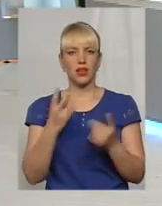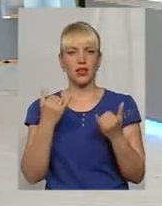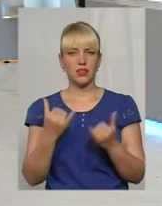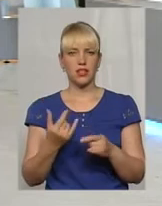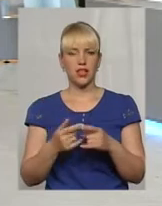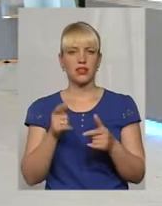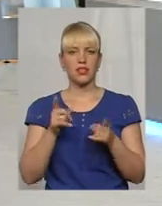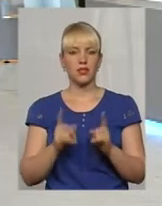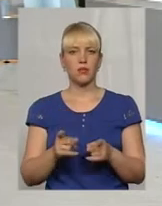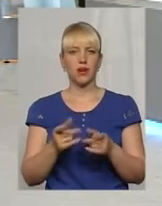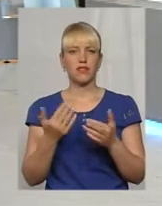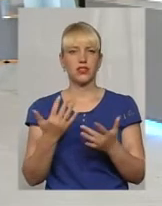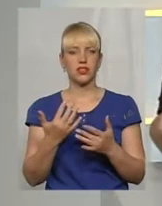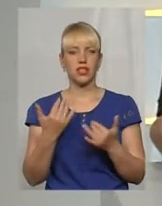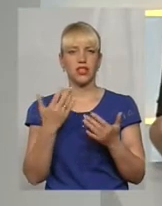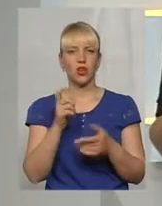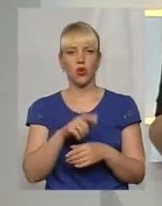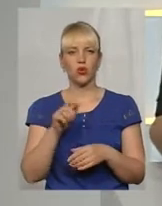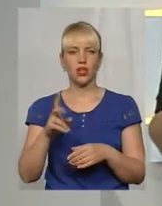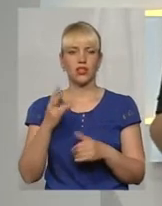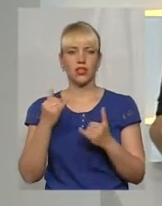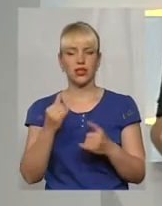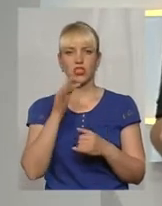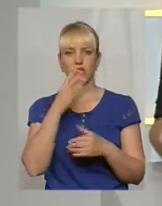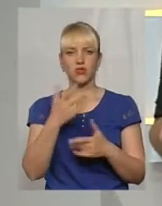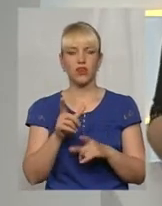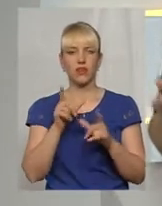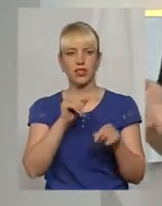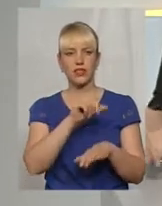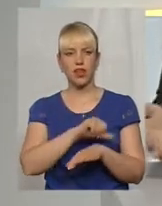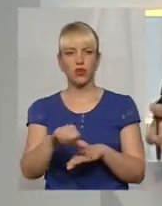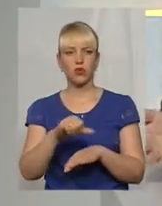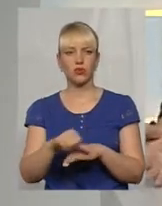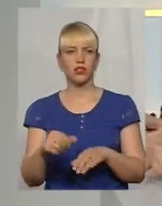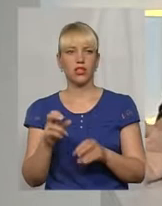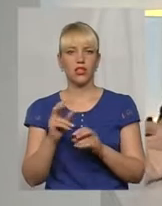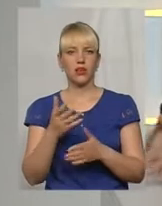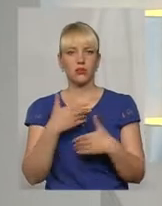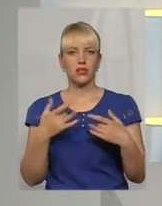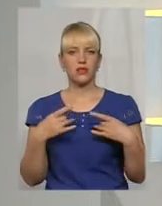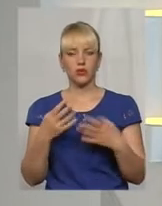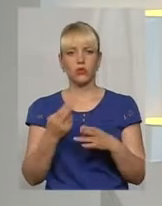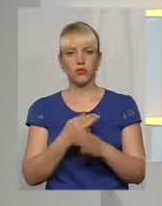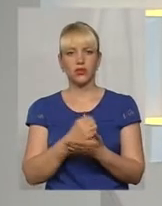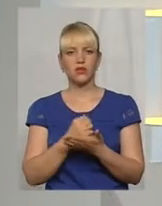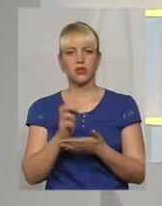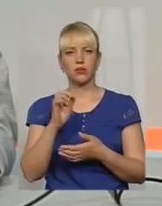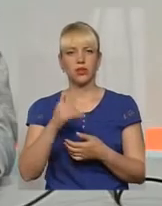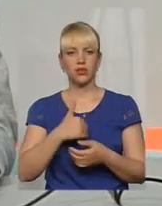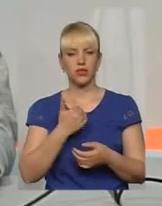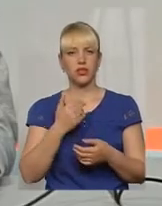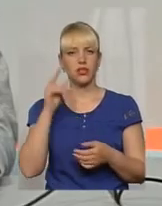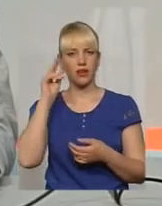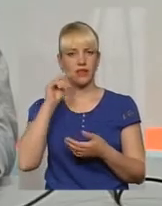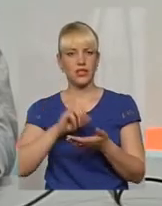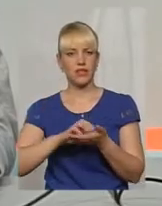Насправді, скільки, все ж таки, дуже цікаво, скільки людей на цей час вже виїхало за кордон, ну, просто вже як ми святкуємо, безвіз, то хотілося б ще й в цифрах